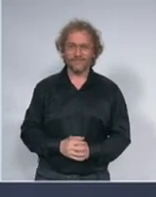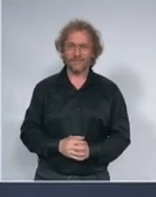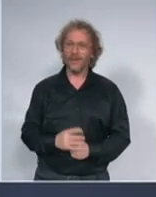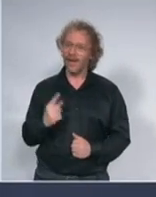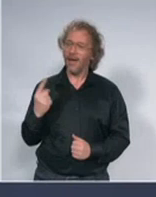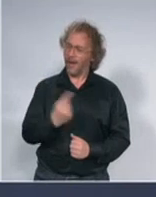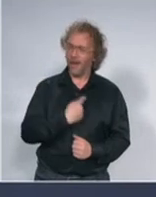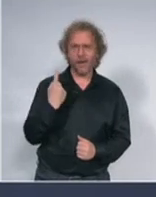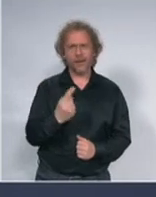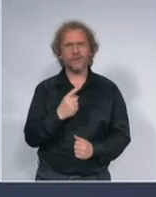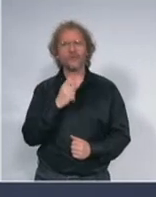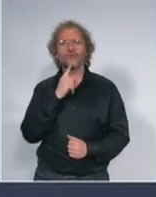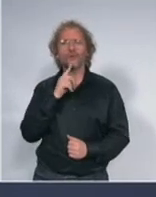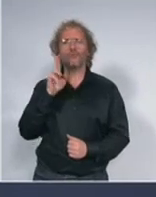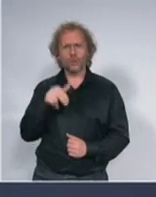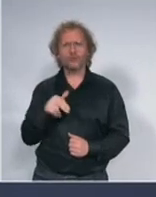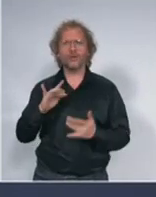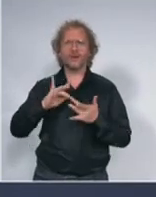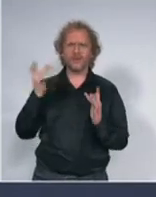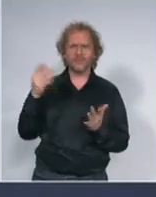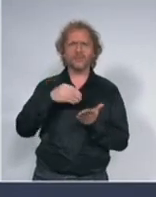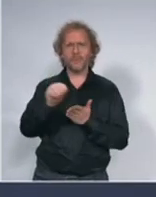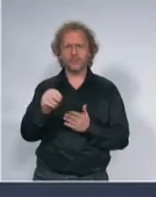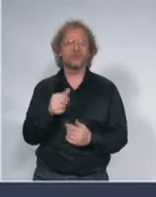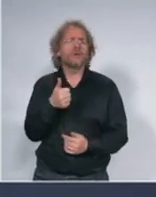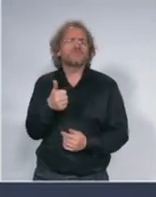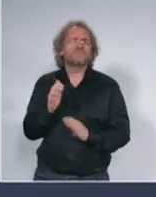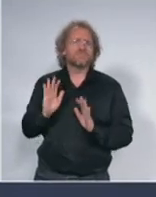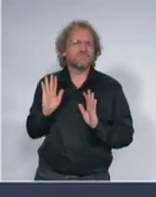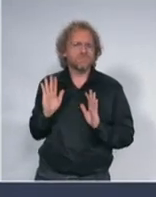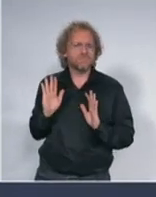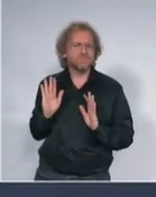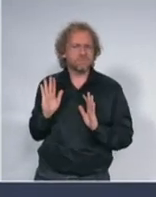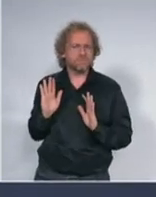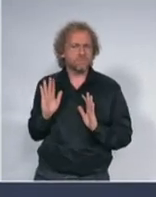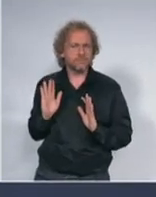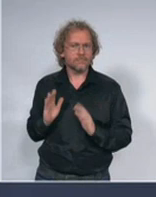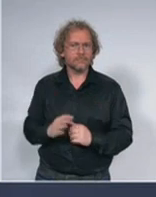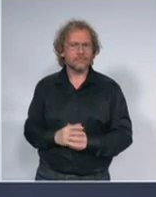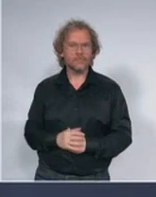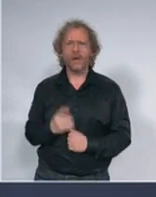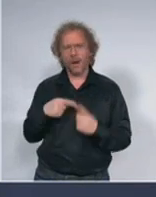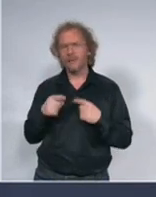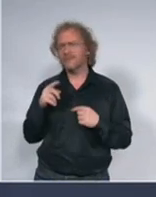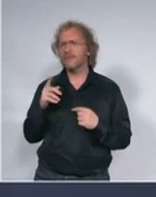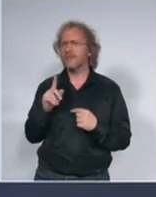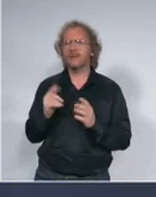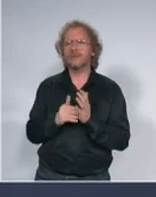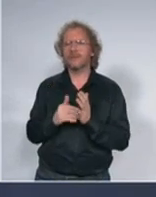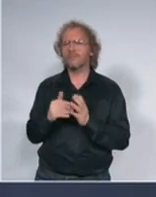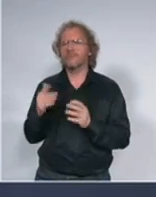elektronski žele da plate elektronski mogu da plate elektronski ali zaista je bila intencija da ne maltretiramo ljude